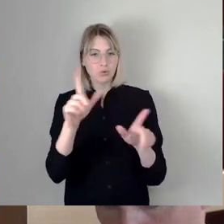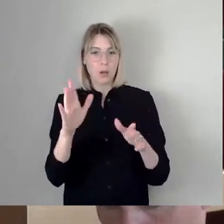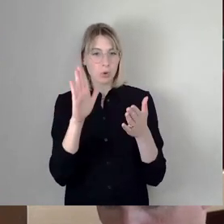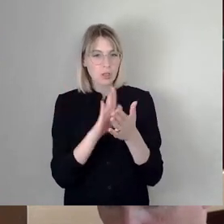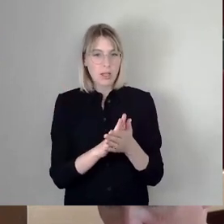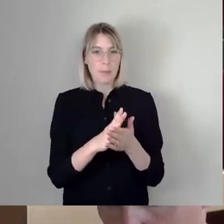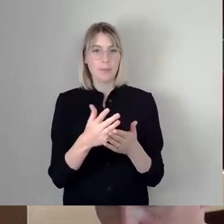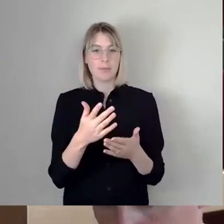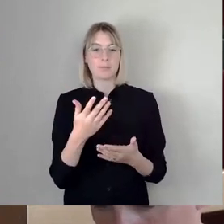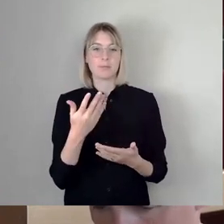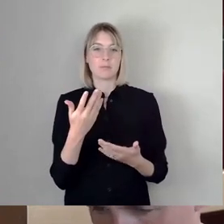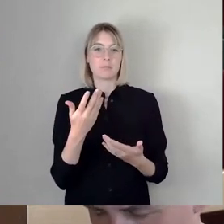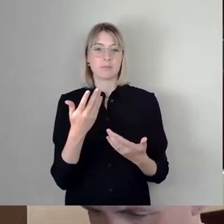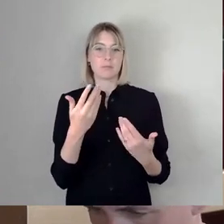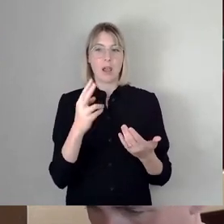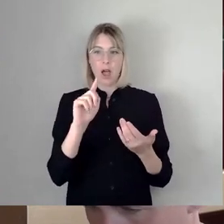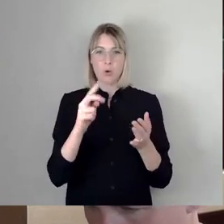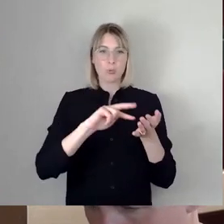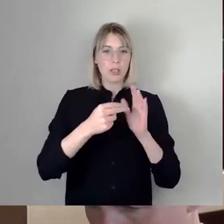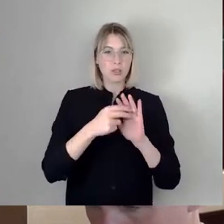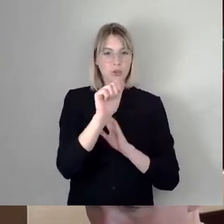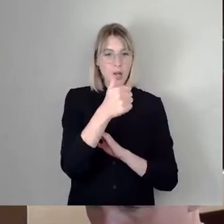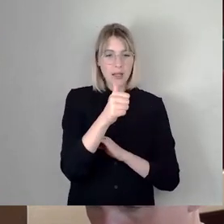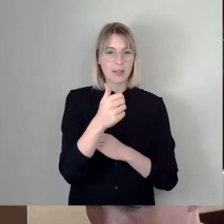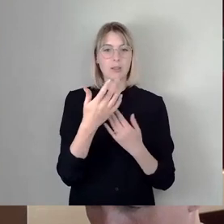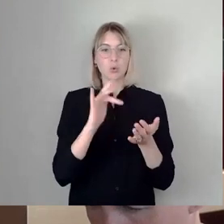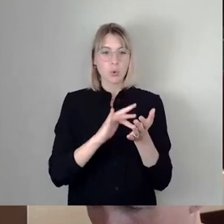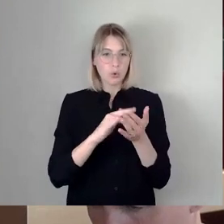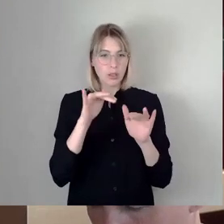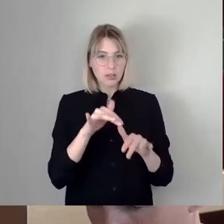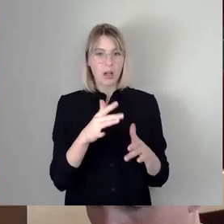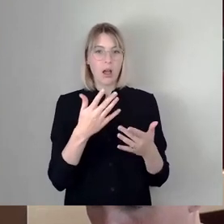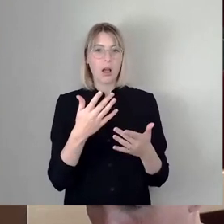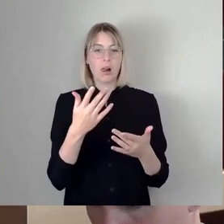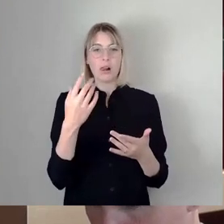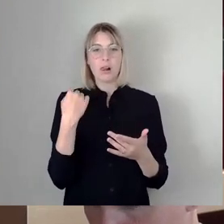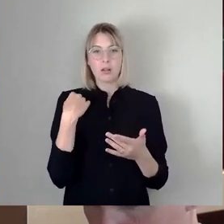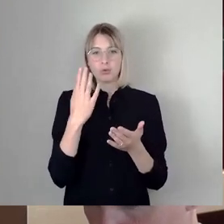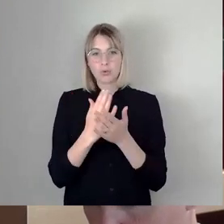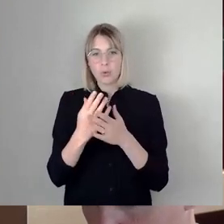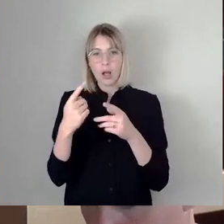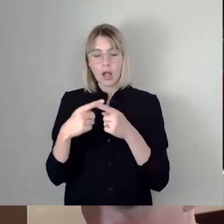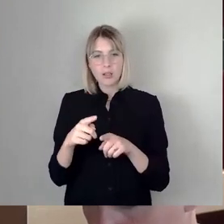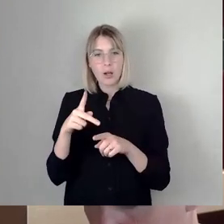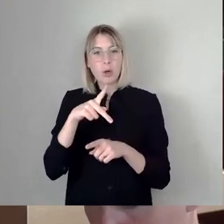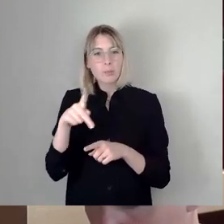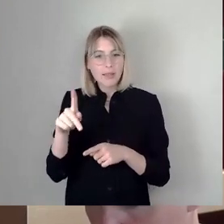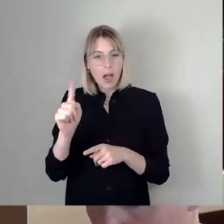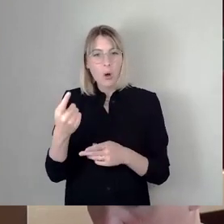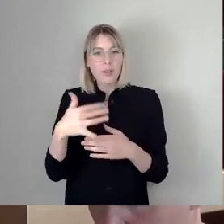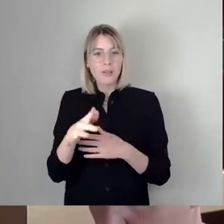ich sage es mal, teilweise politischen Einschätzungen und Gründen eben, wir hatten es beim Postplatz ja genauso, und das waren eben nicht die Unterschiede